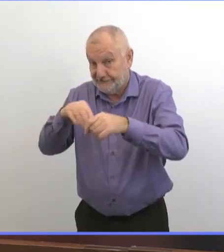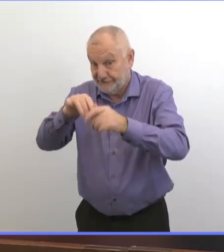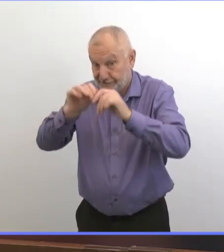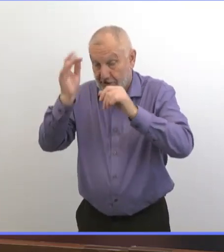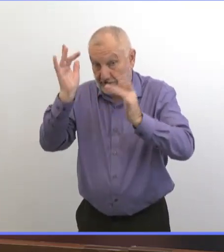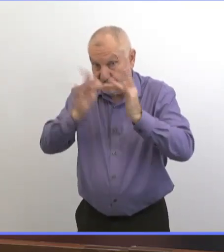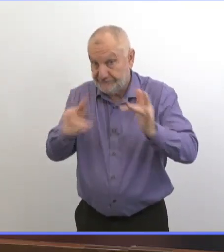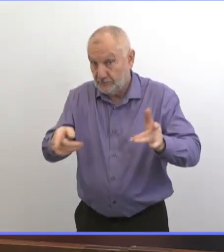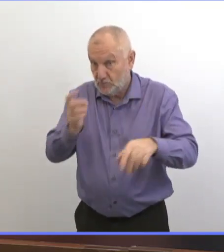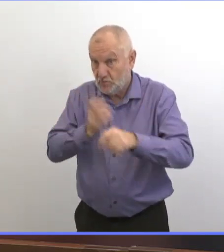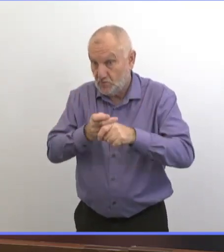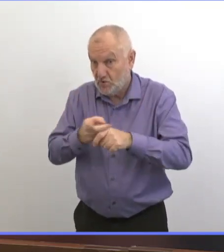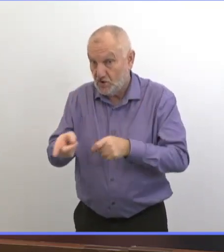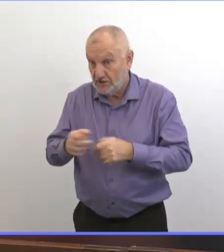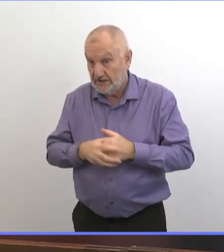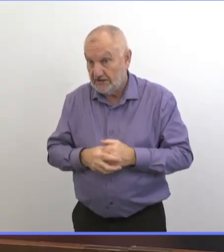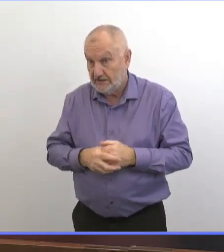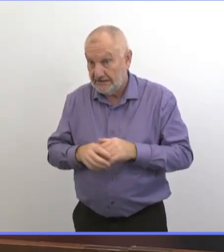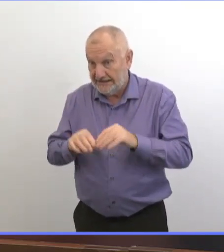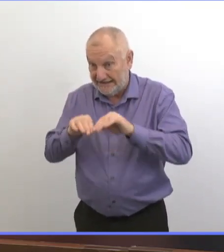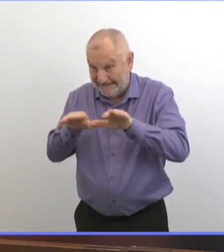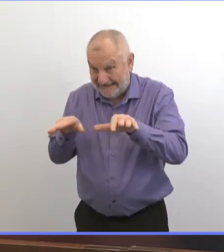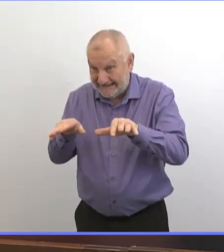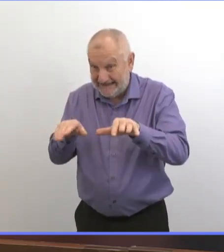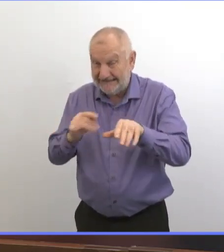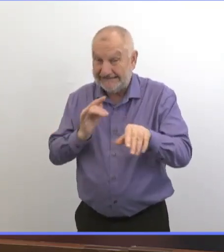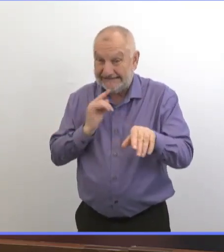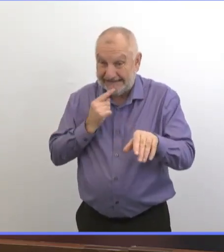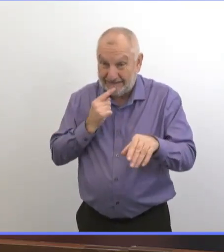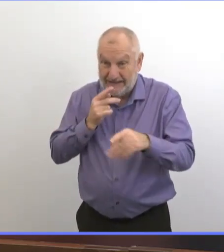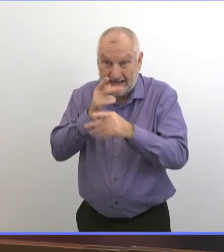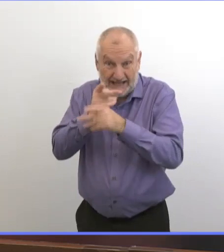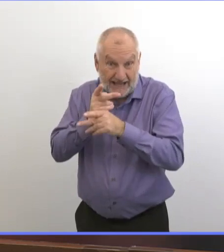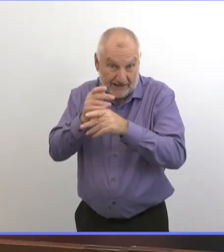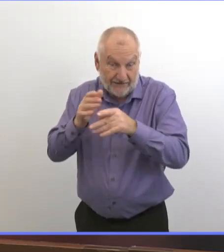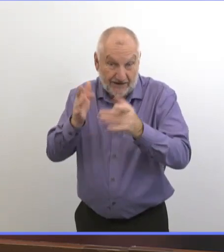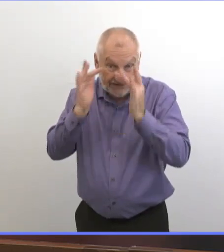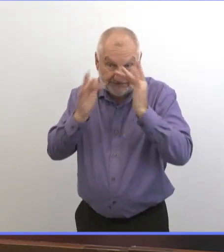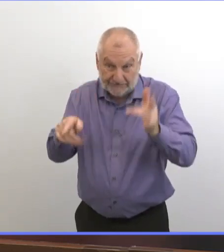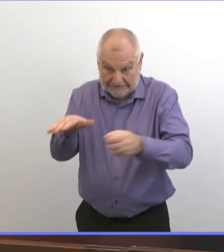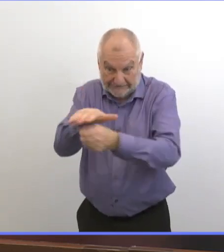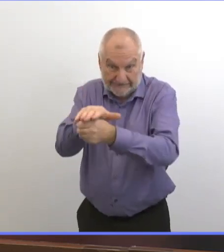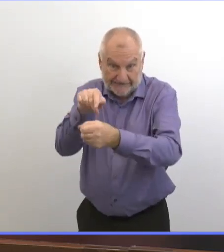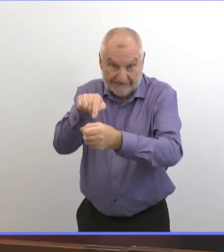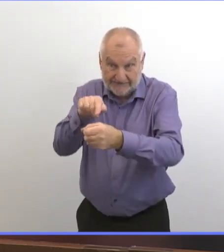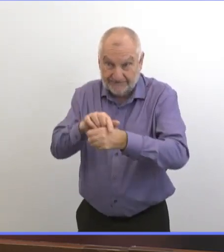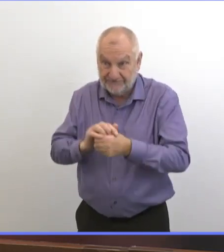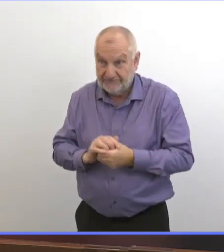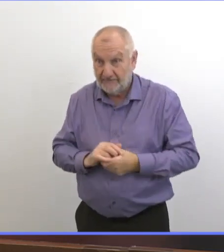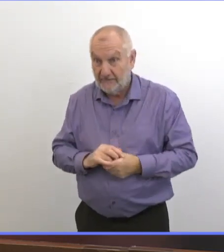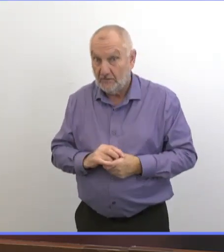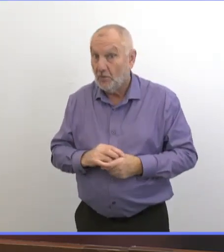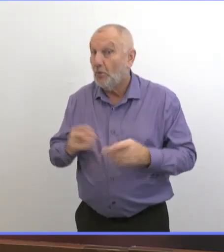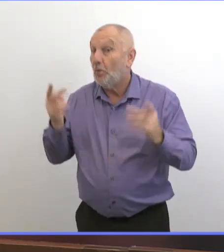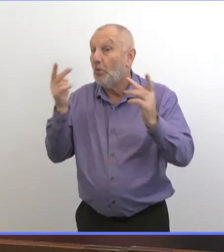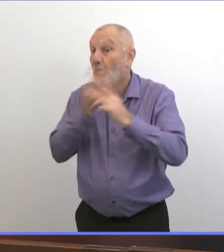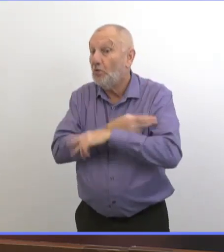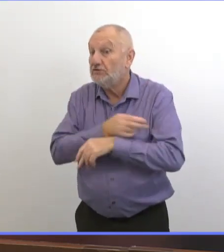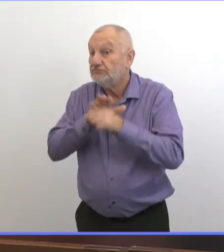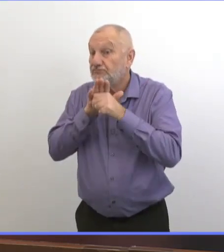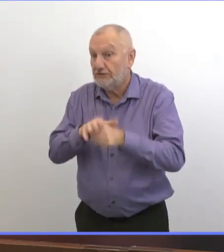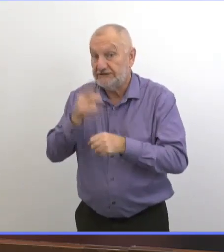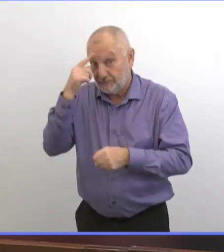Mais on a vu certains foyers épidémiques dans des établissements de soins.